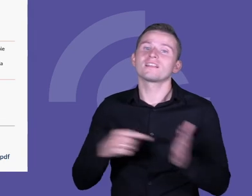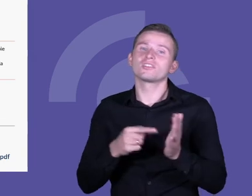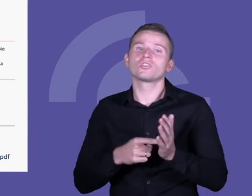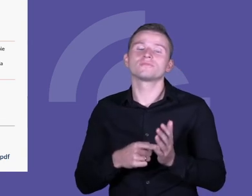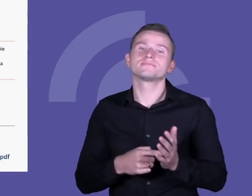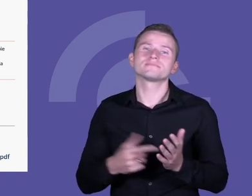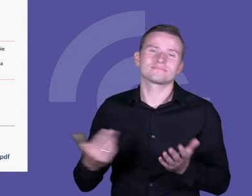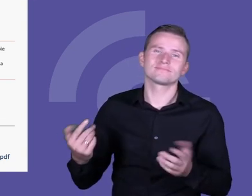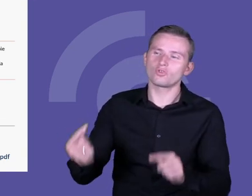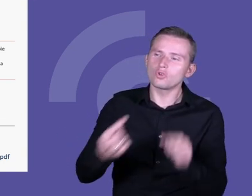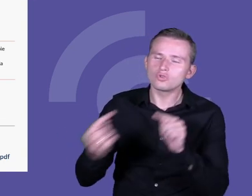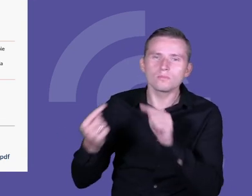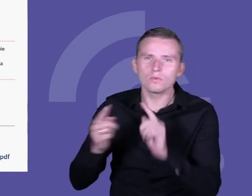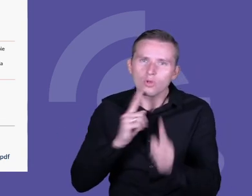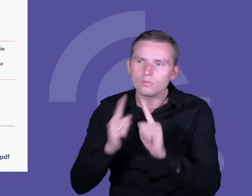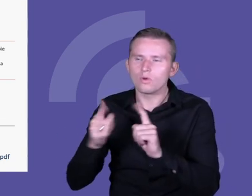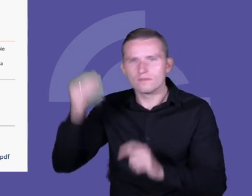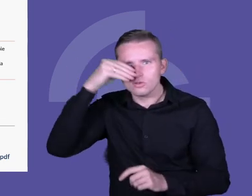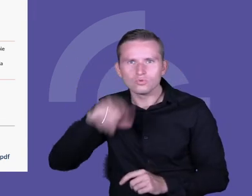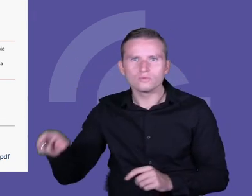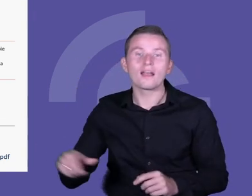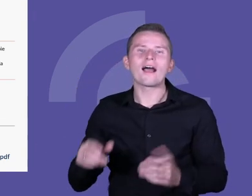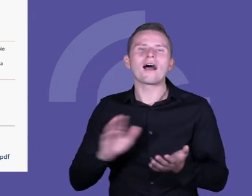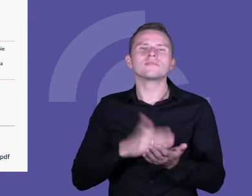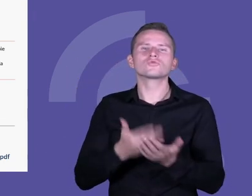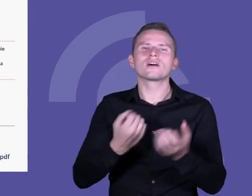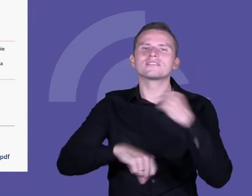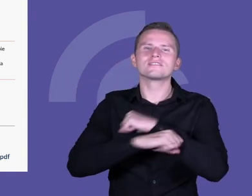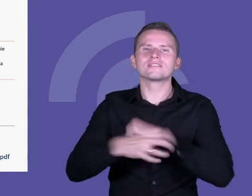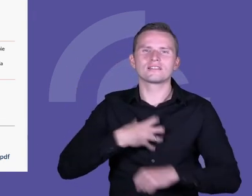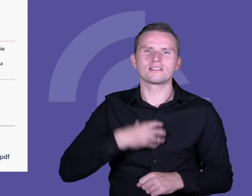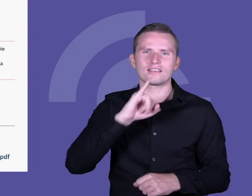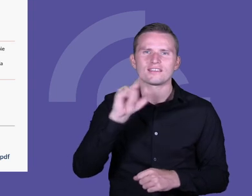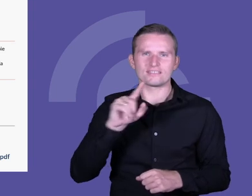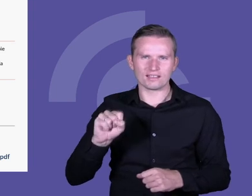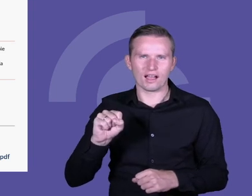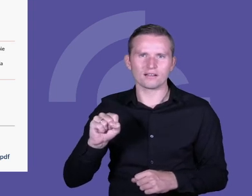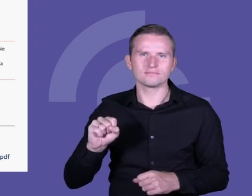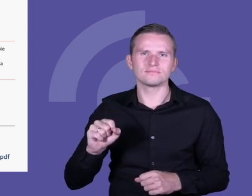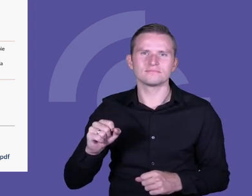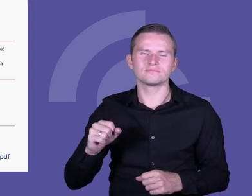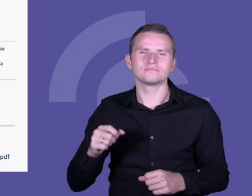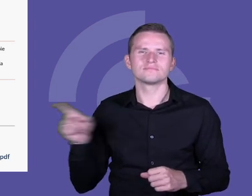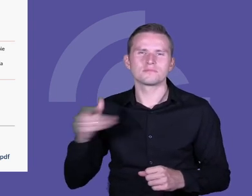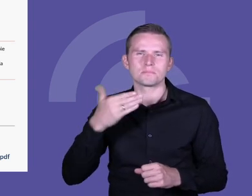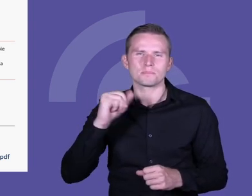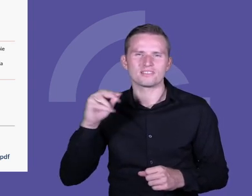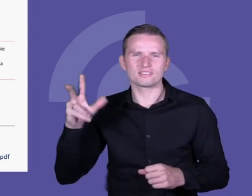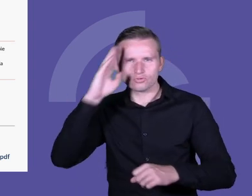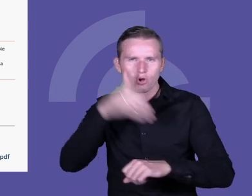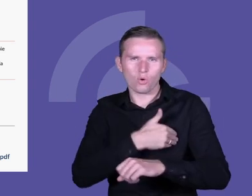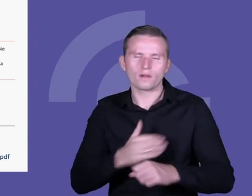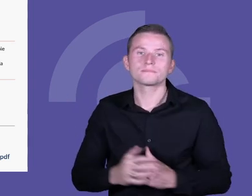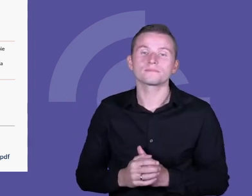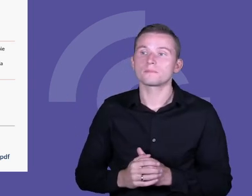Z kolei Iza, wicedyrektorka szkoły w Mińsku, powiedziała nam, że ona chyba nigdy w